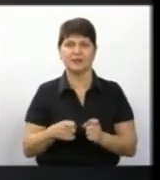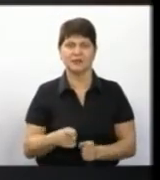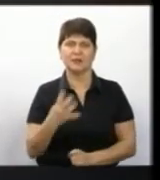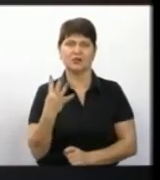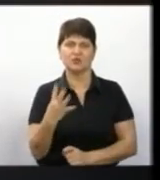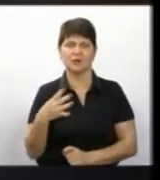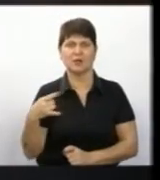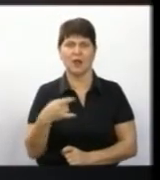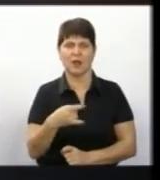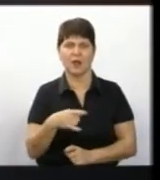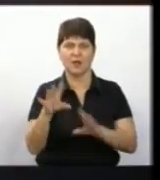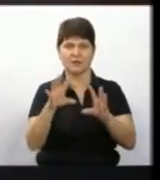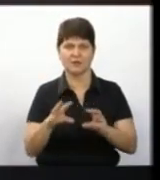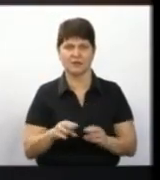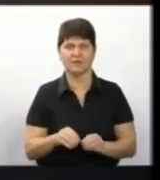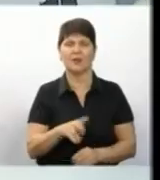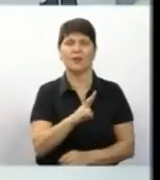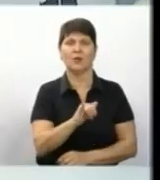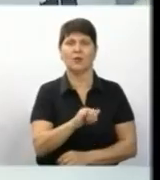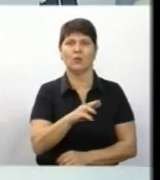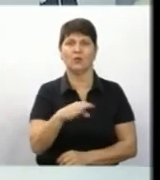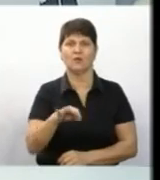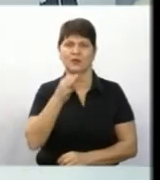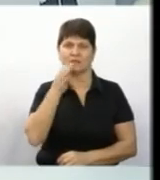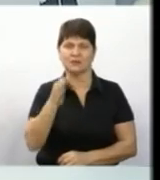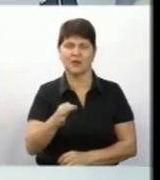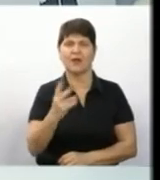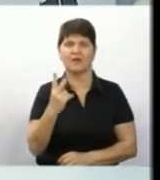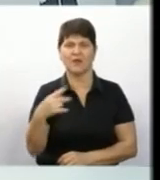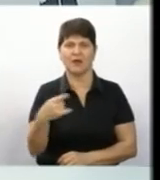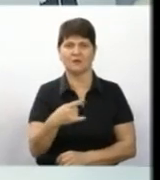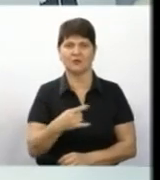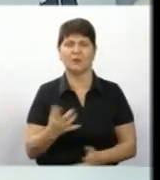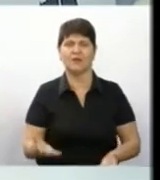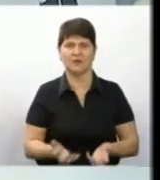розповідає Кутовий, вдалося врятувати два автомобілі. Ще два згоріли.